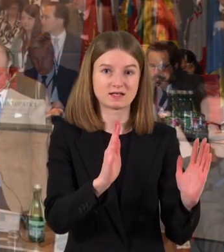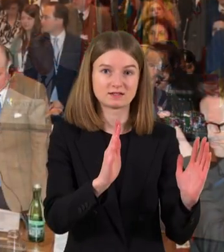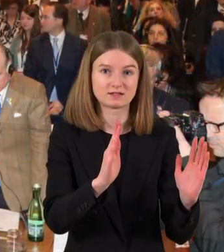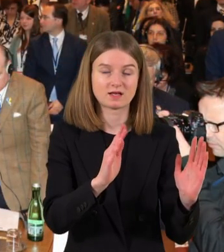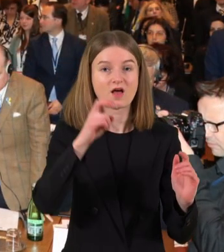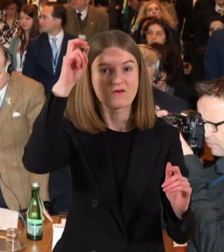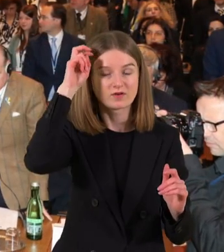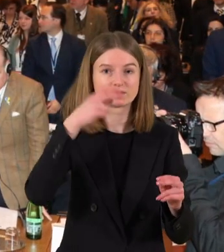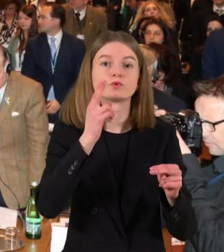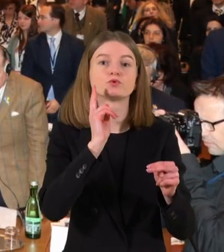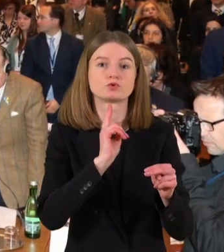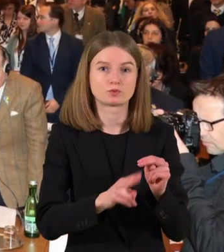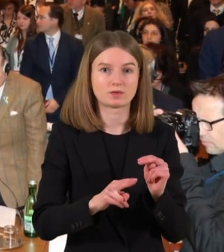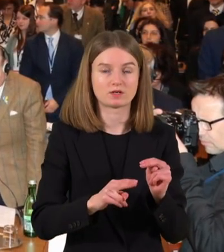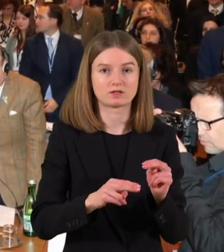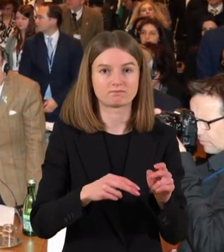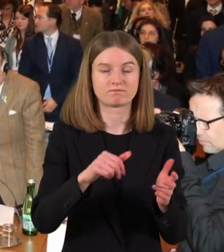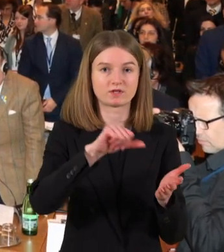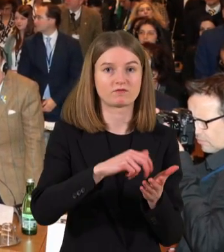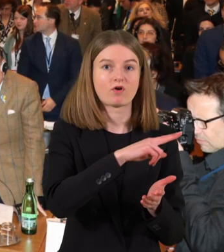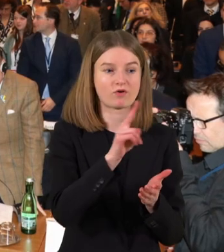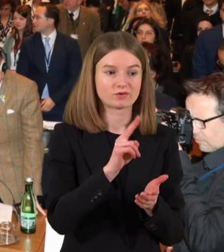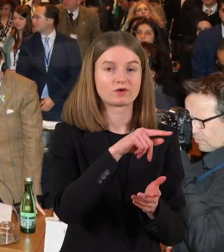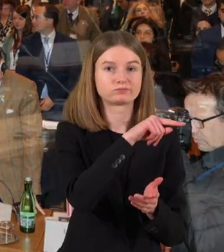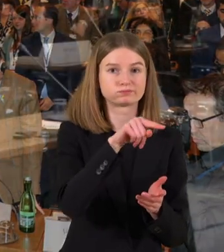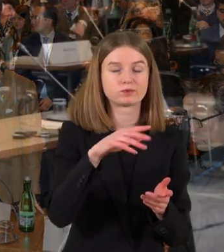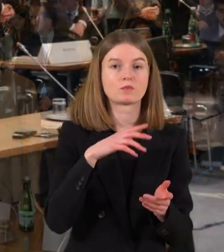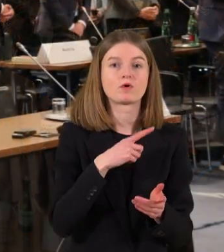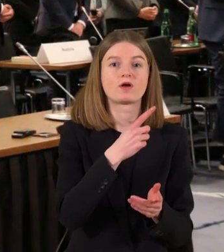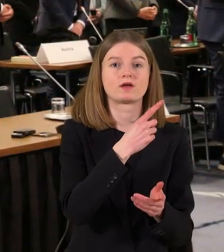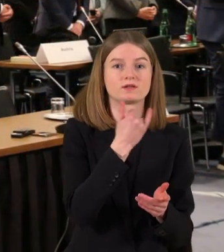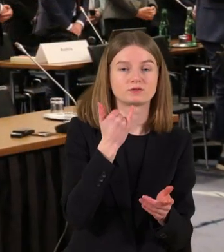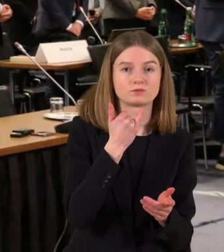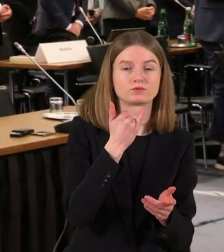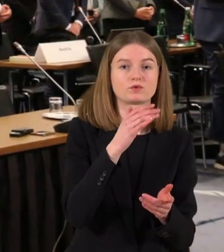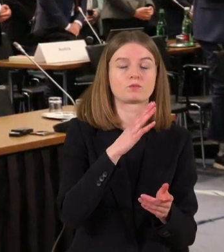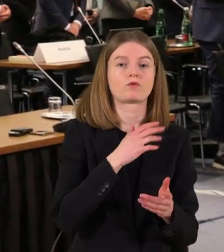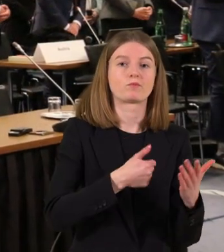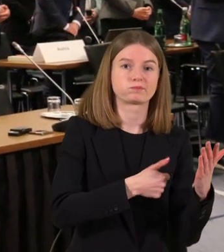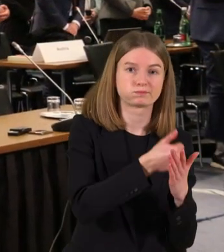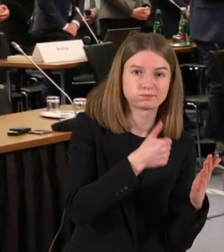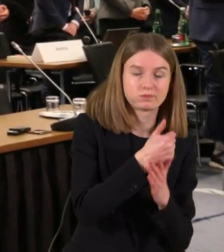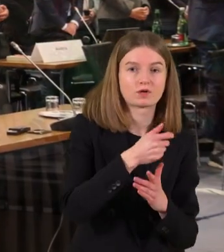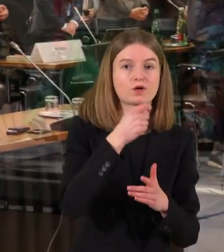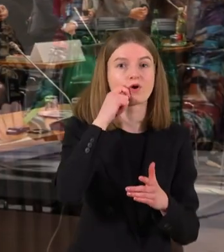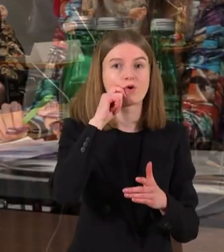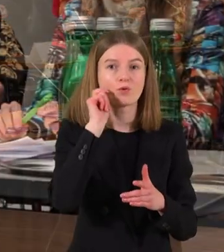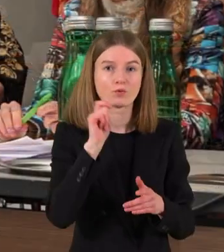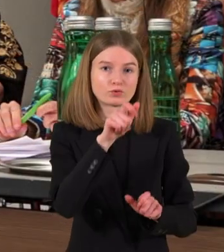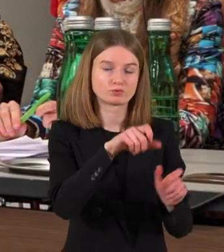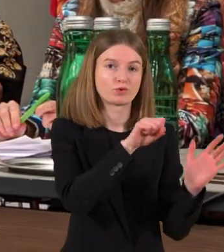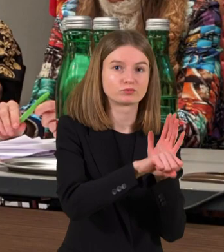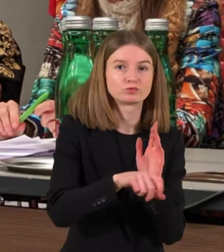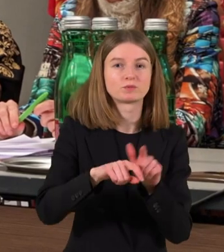atstovai, tylos minute pagerbė karo Ukrainoje aukų ir žuvusiųjų per žemės drevėjimą Turkijoje atminimą. Tuo metu, kai